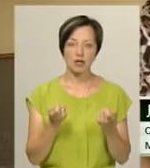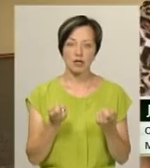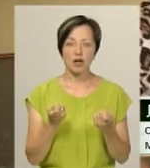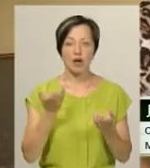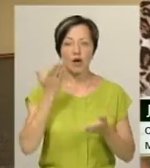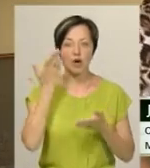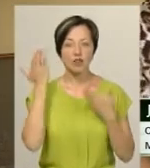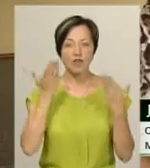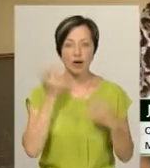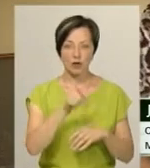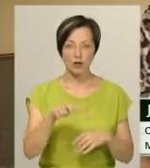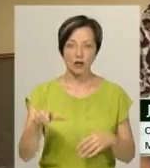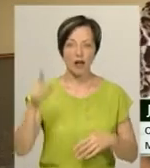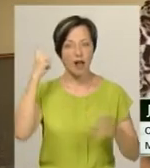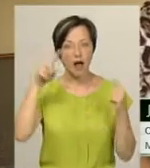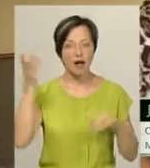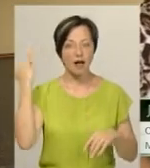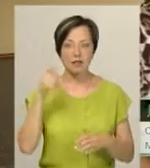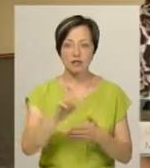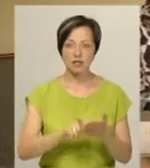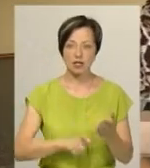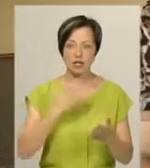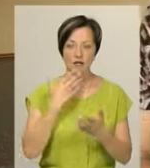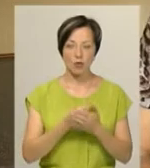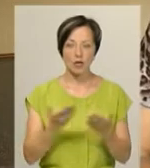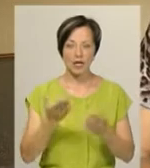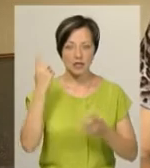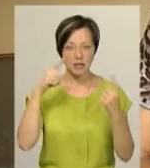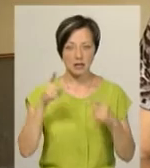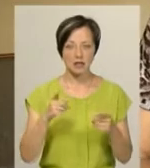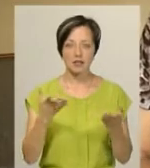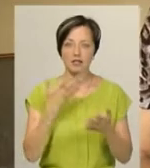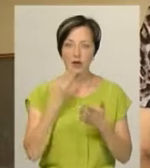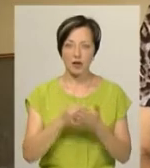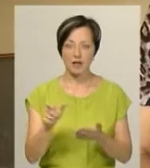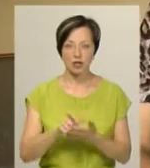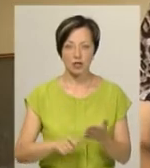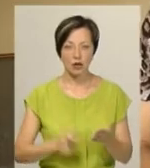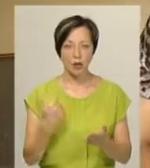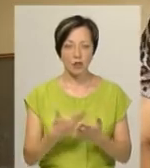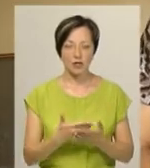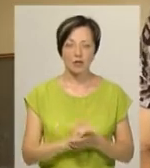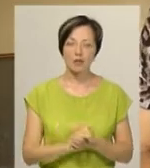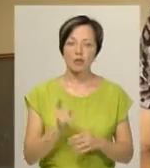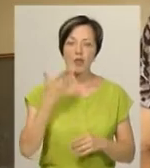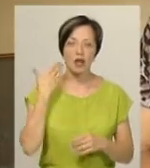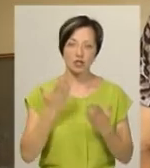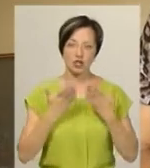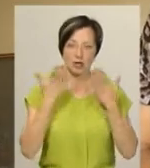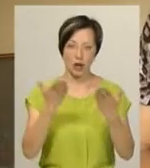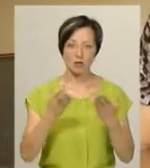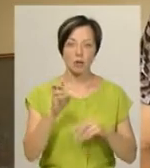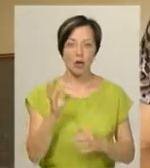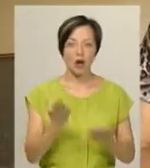розважили людей, і легенди якісь, і вірші, і свої якісь легенди, і свої якісь вірші, щоб легше читалося.